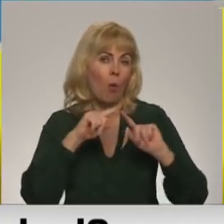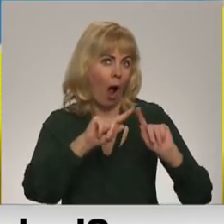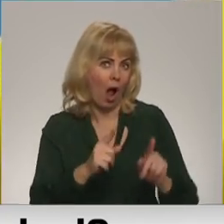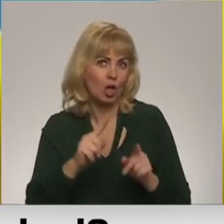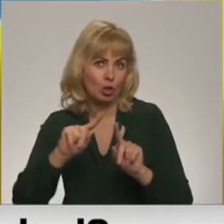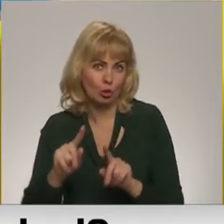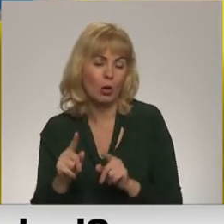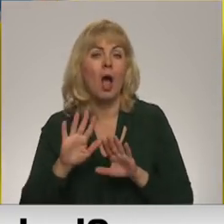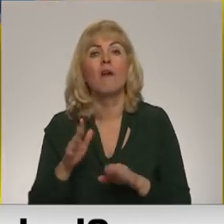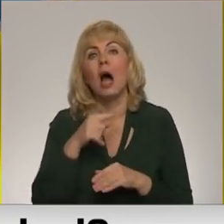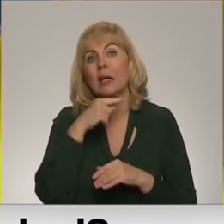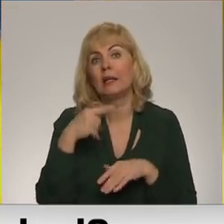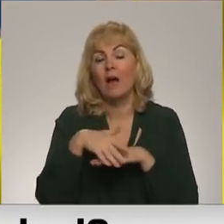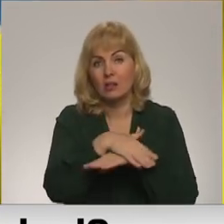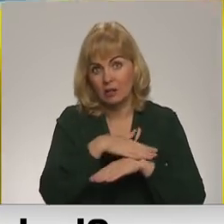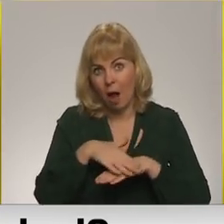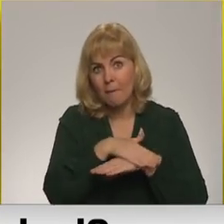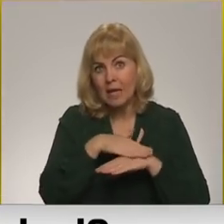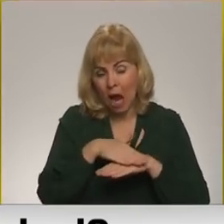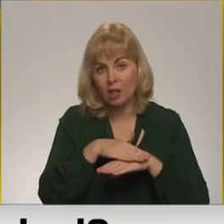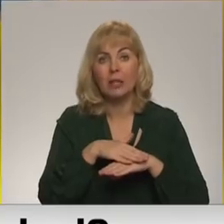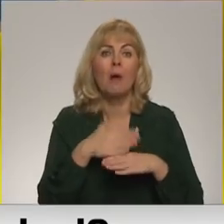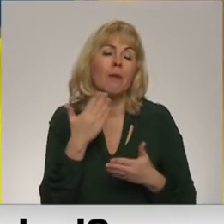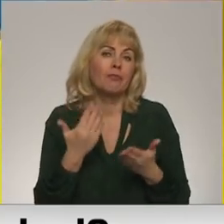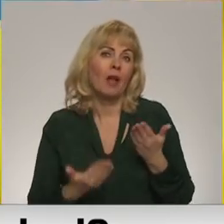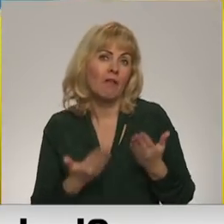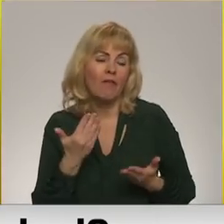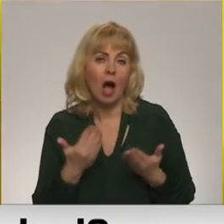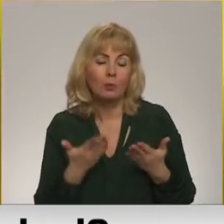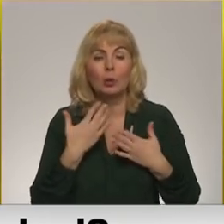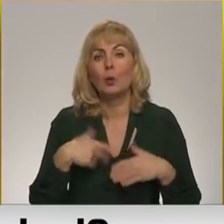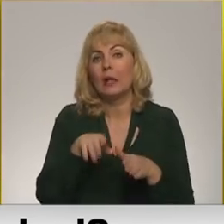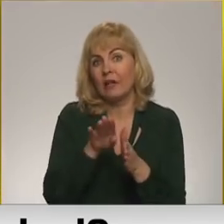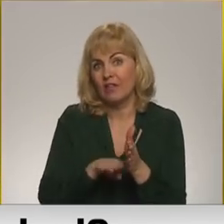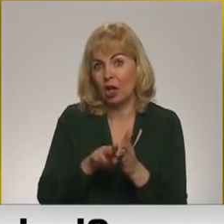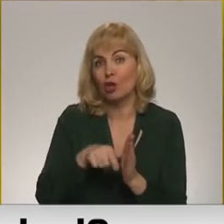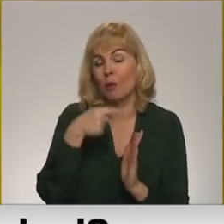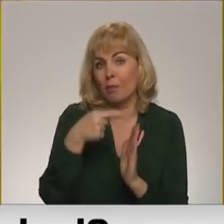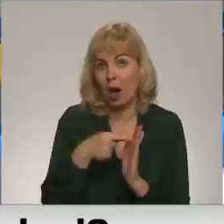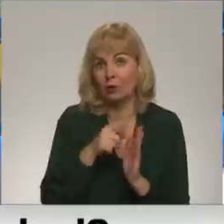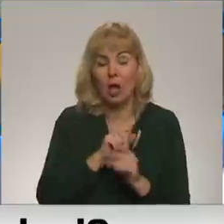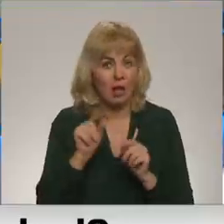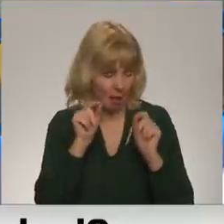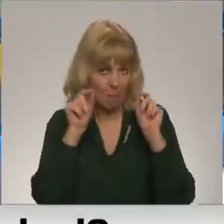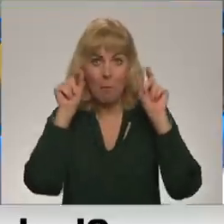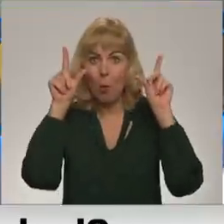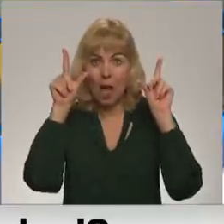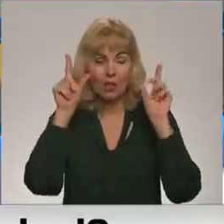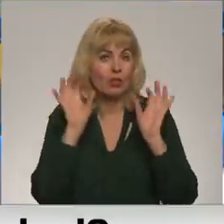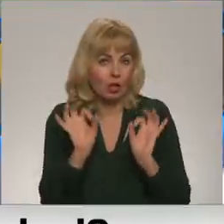Vai Krievijas sabiedrība, es varbūt tā ļoti vienkārši pajautāši, neatmodīsies tiešām?